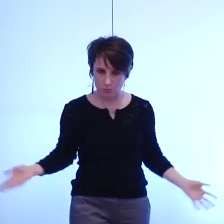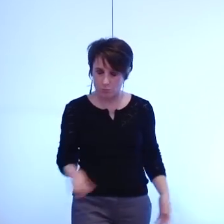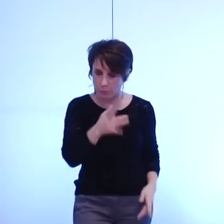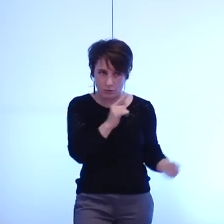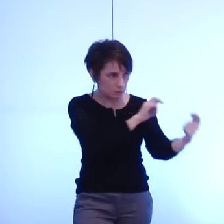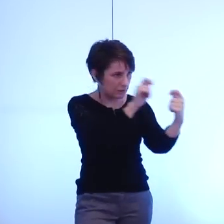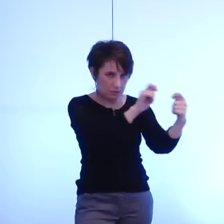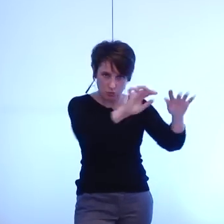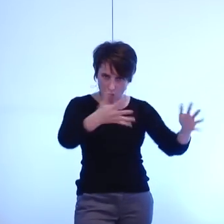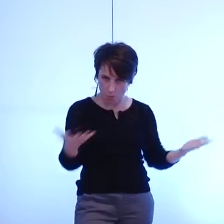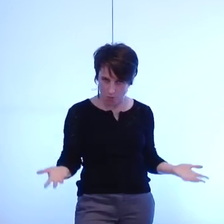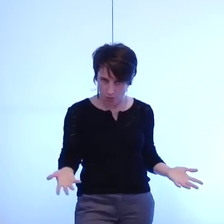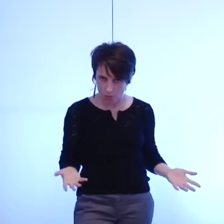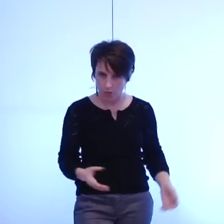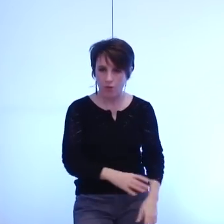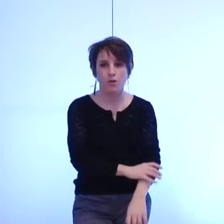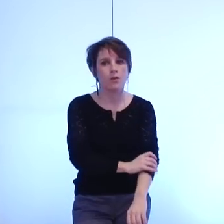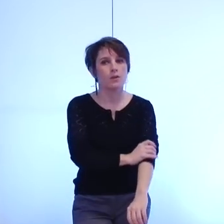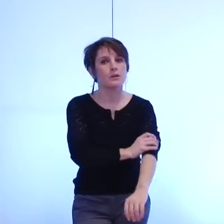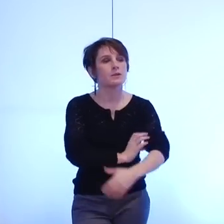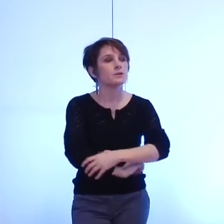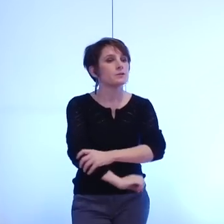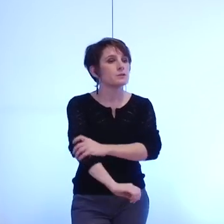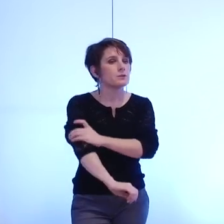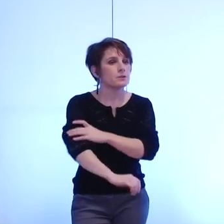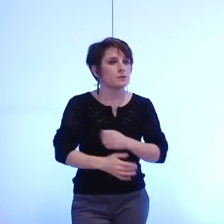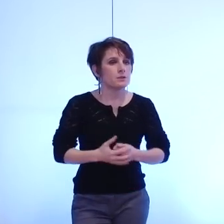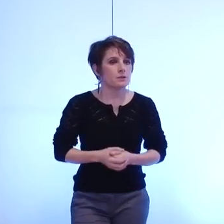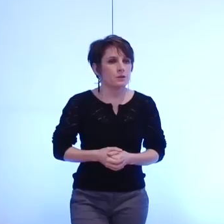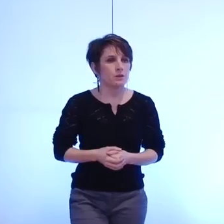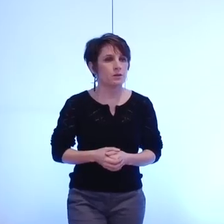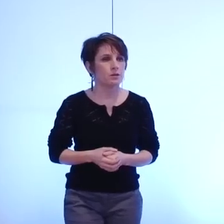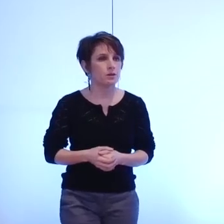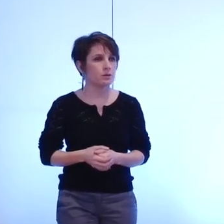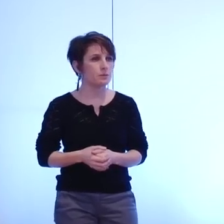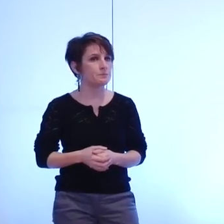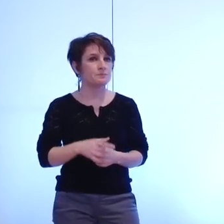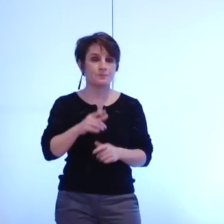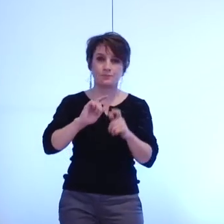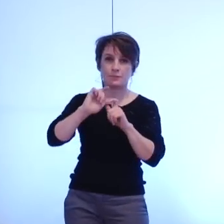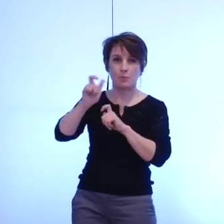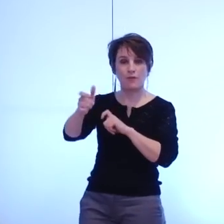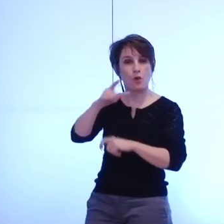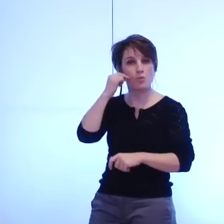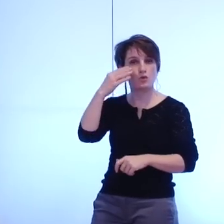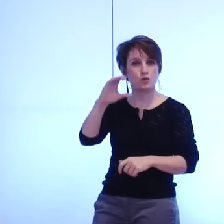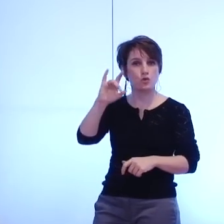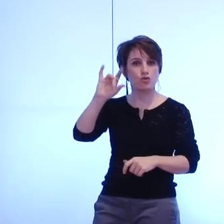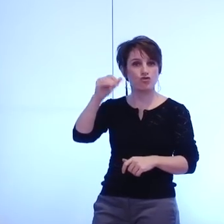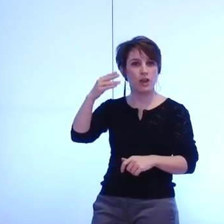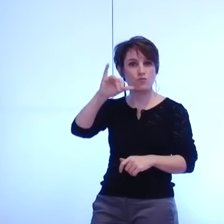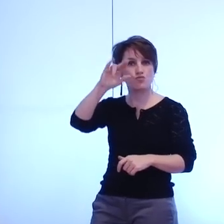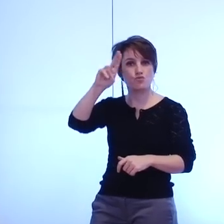merci beaucoup monsieur Chamussy oui parce que